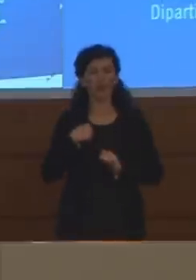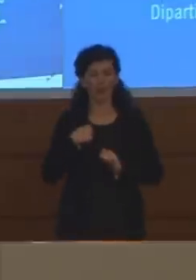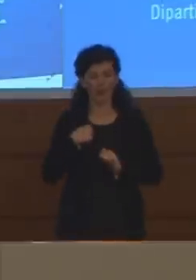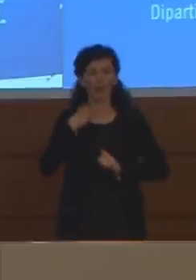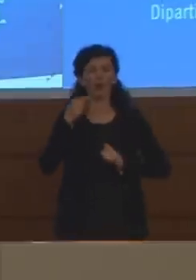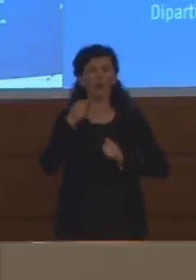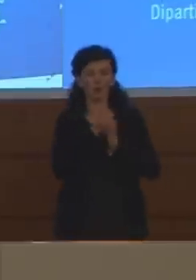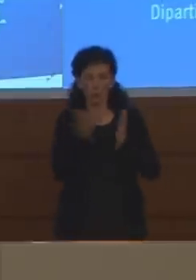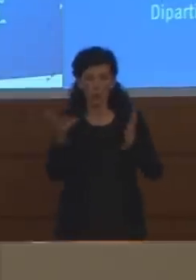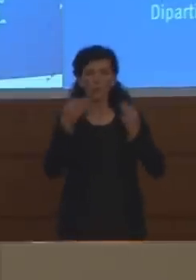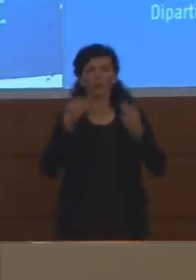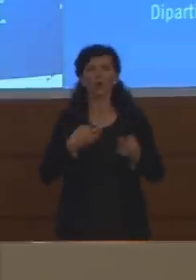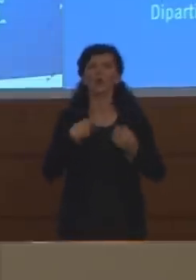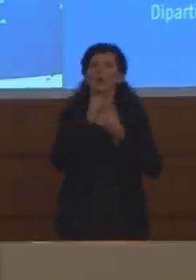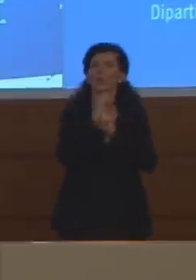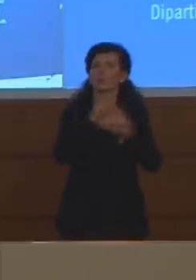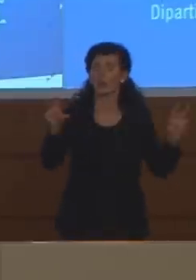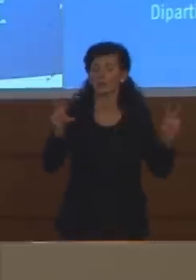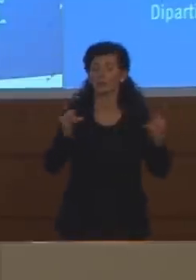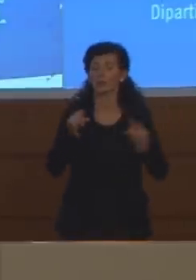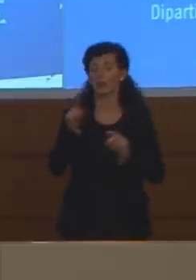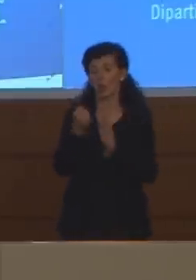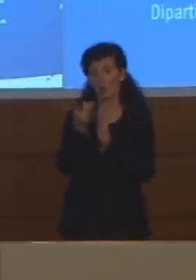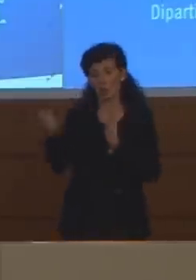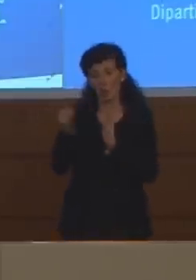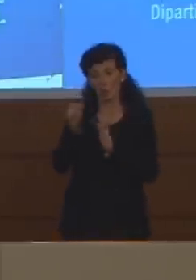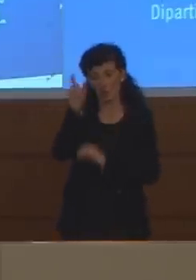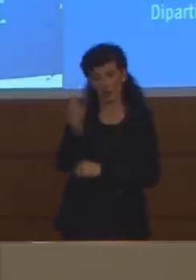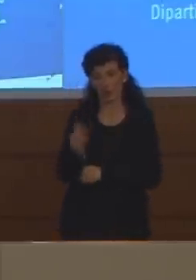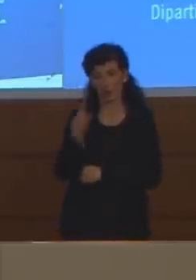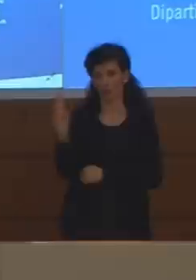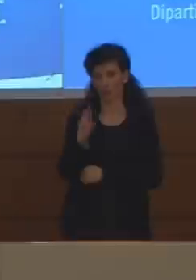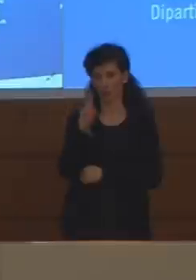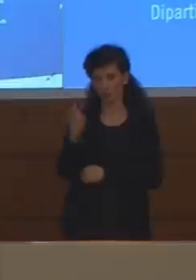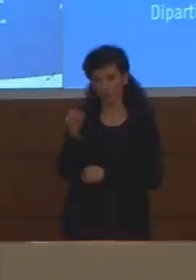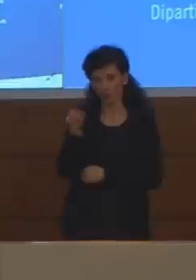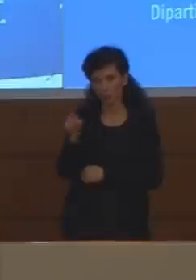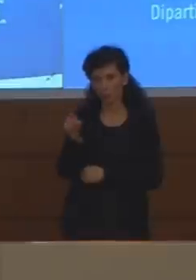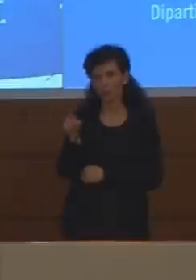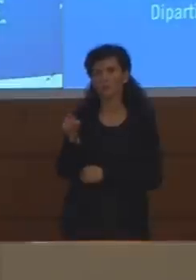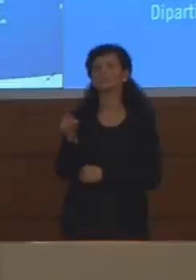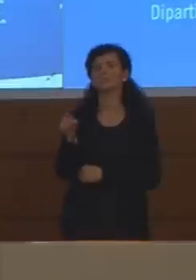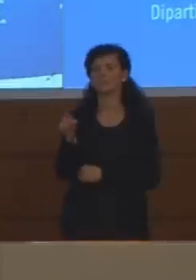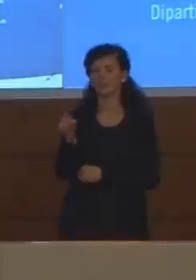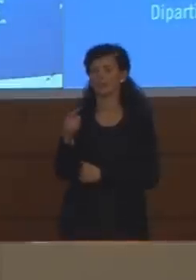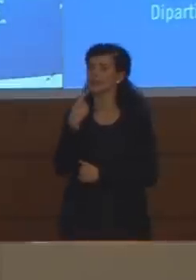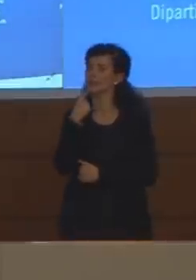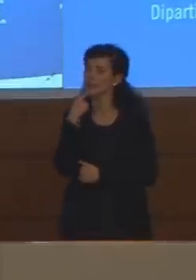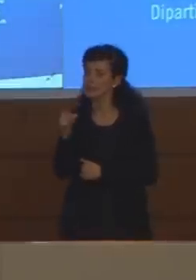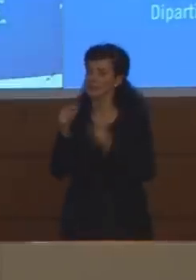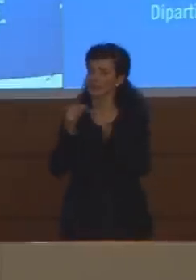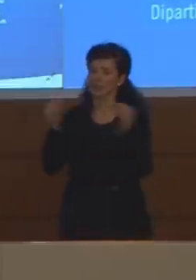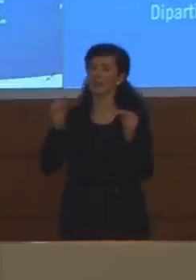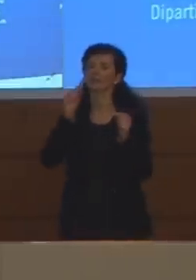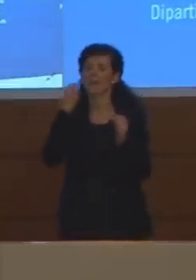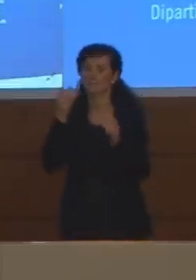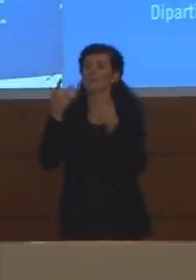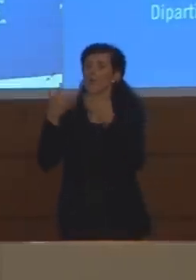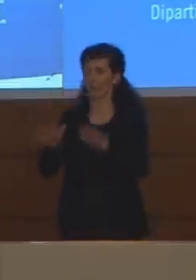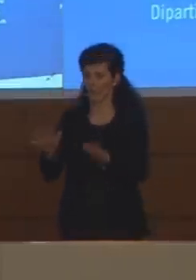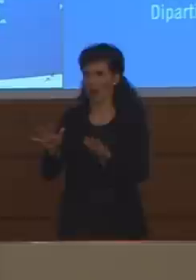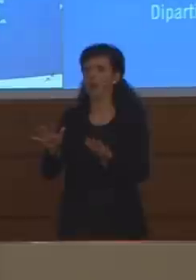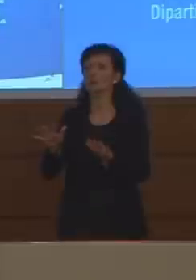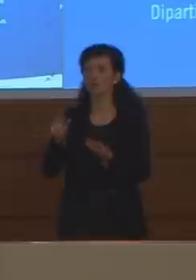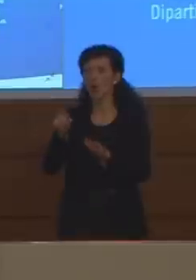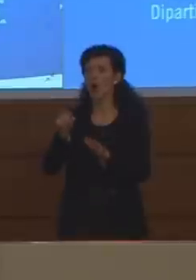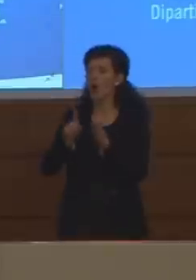deceduti è evidente che il dato dei deceduti è rispetto a chi ha eseguito un tampone e noi sappiamo che è un